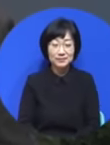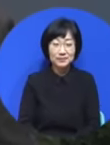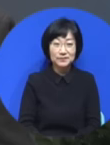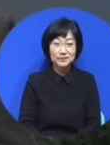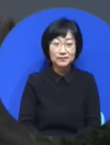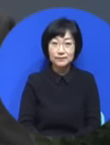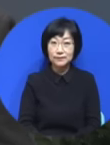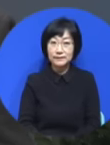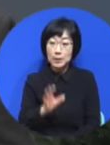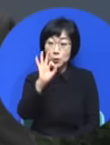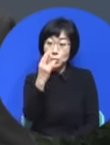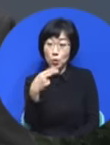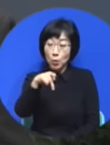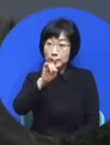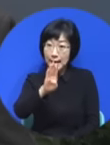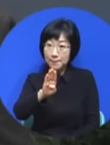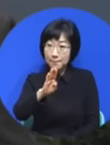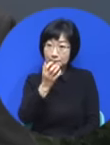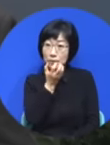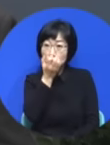요셉은 달랐습니다.